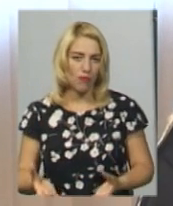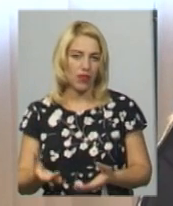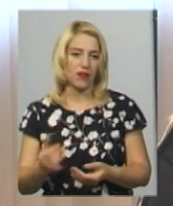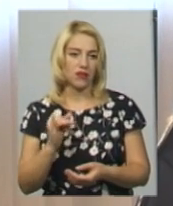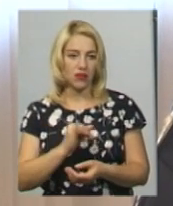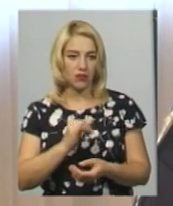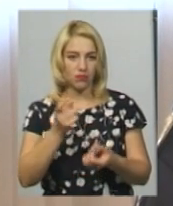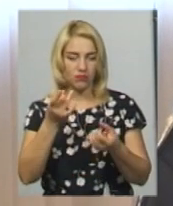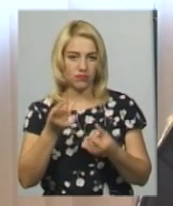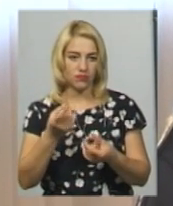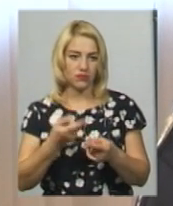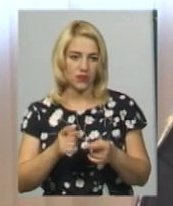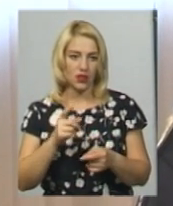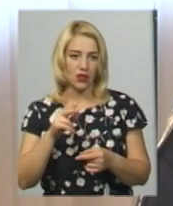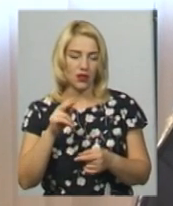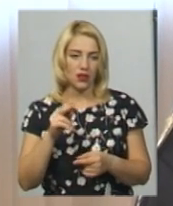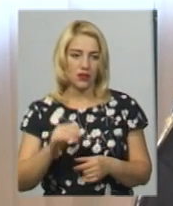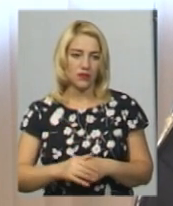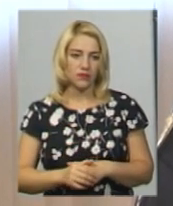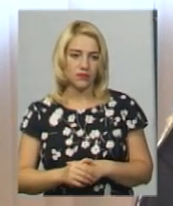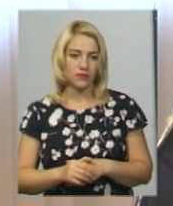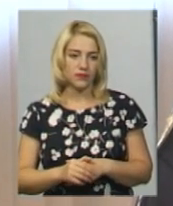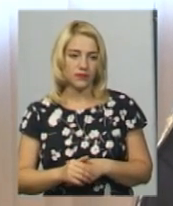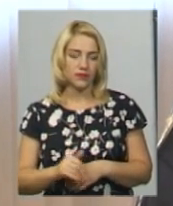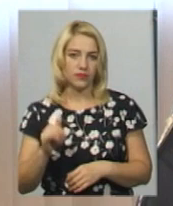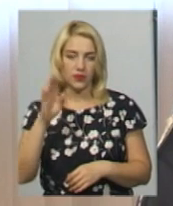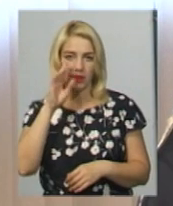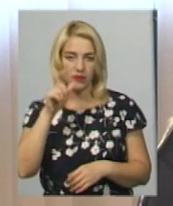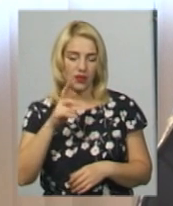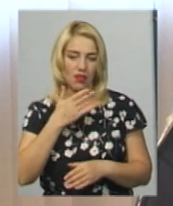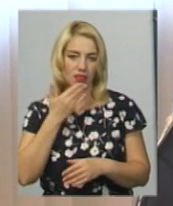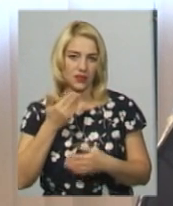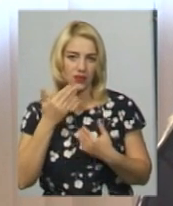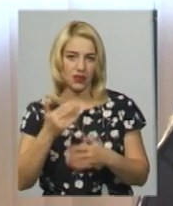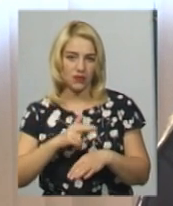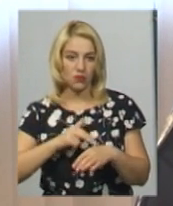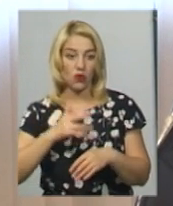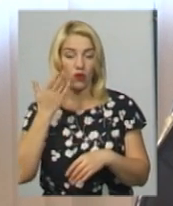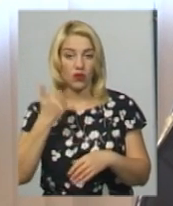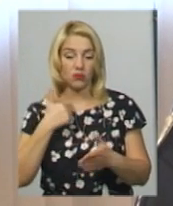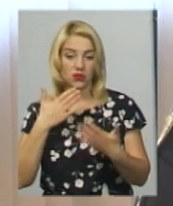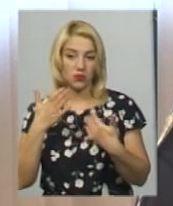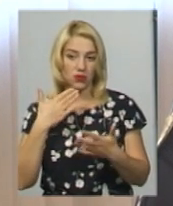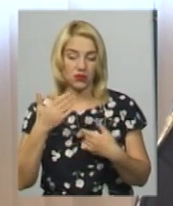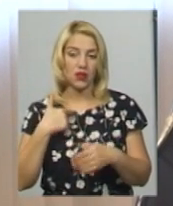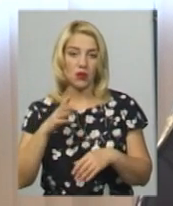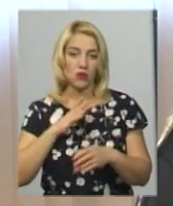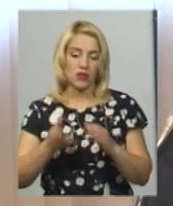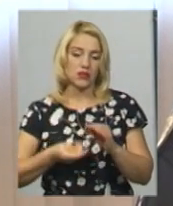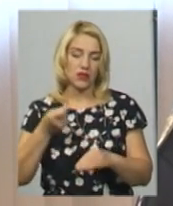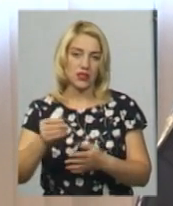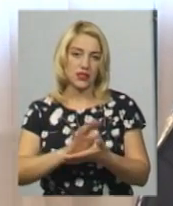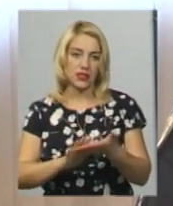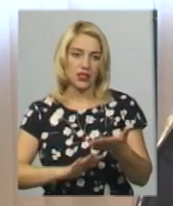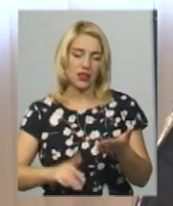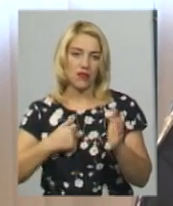проста, так по-простому, якщо по-народному казати, і він не звертався тому. Коли ми вже з ним поспілкувалися, він звернувся з заявою і дійсно